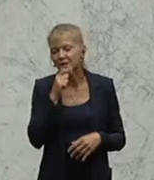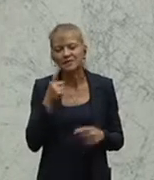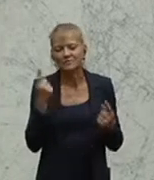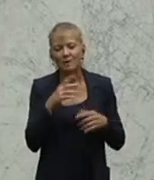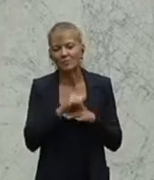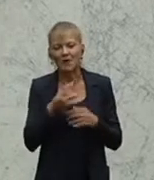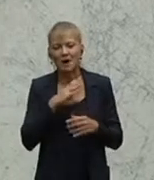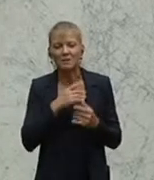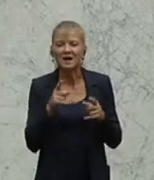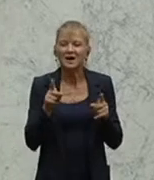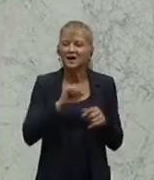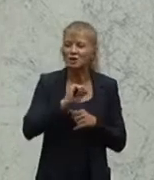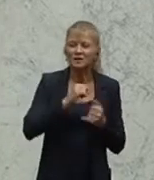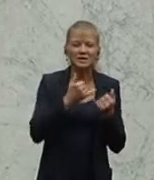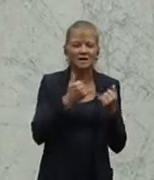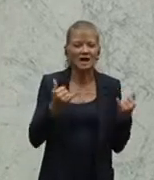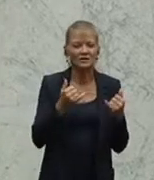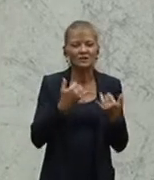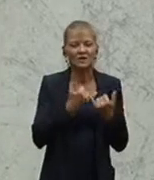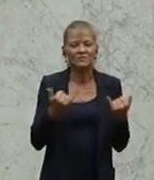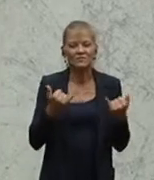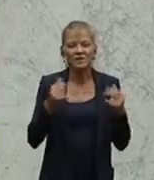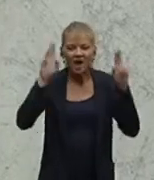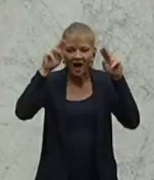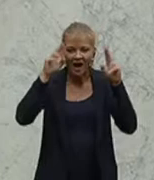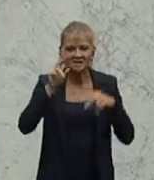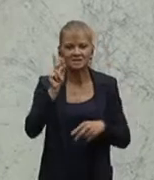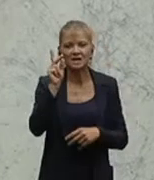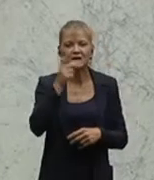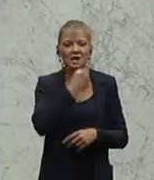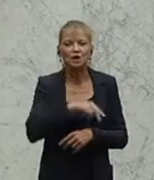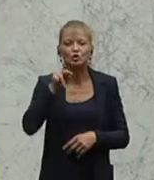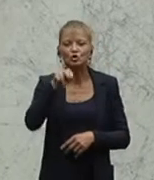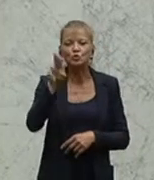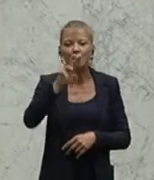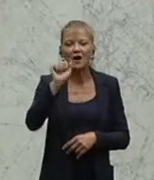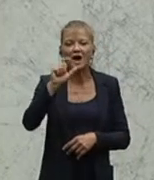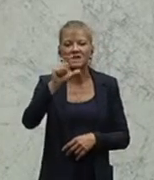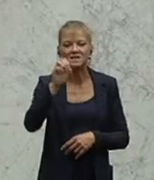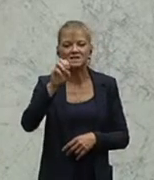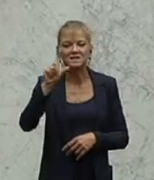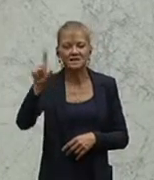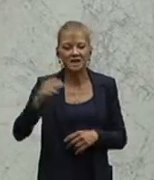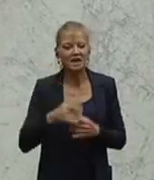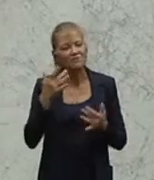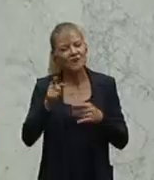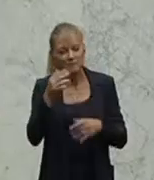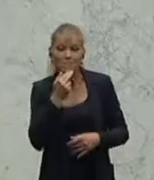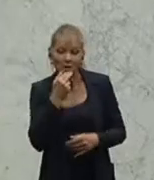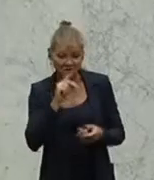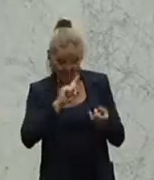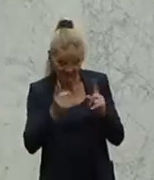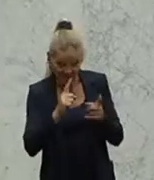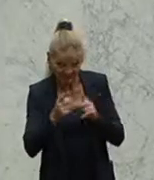aber vielleicht tun Sie mal die Partei wechseln in Ihrer Uhr, dann geht es vielleicht schneller und dann funktioniert das, wie sich die Bürger